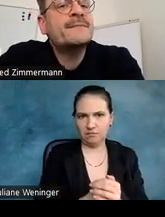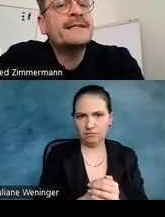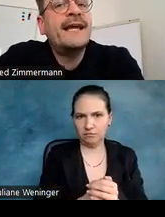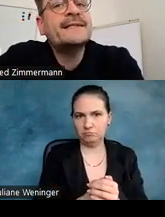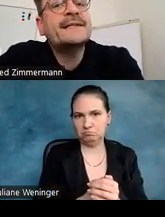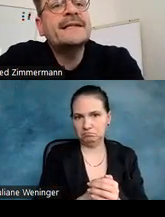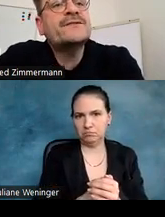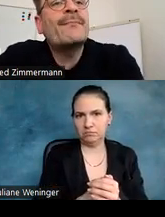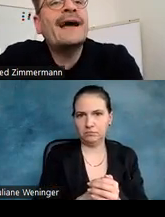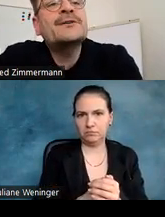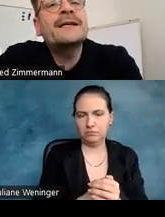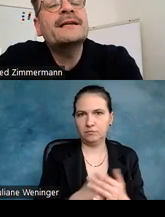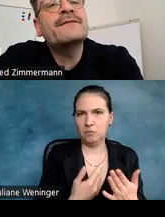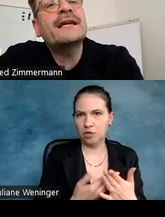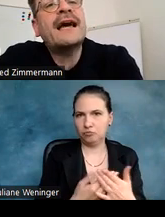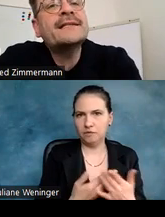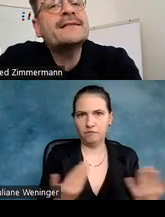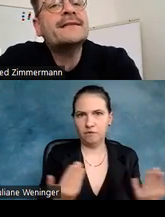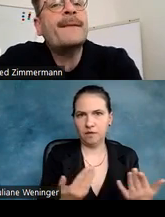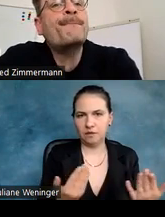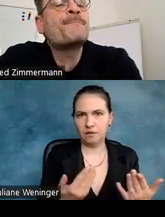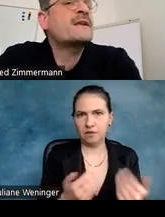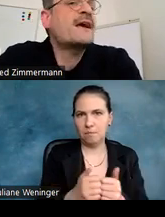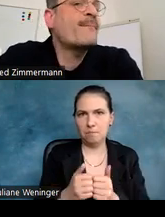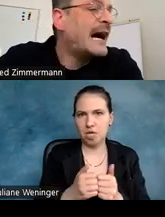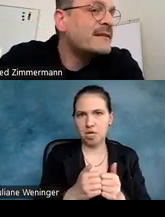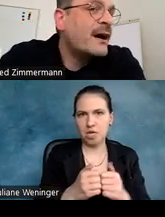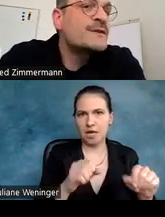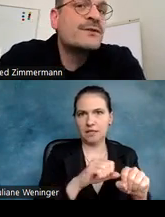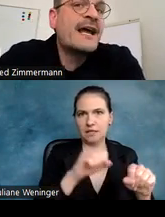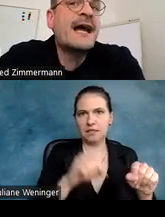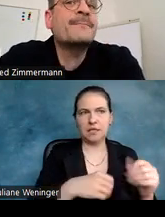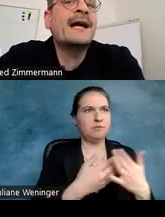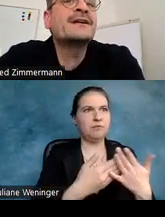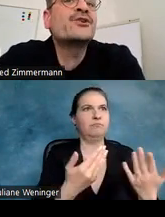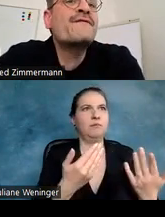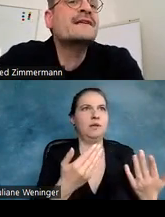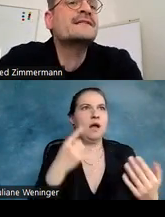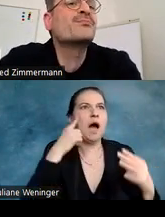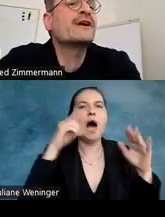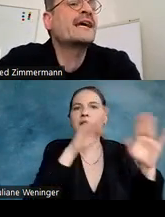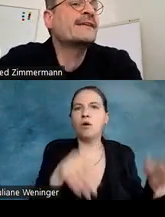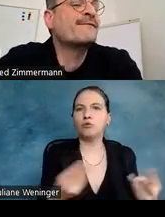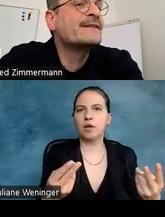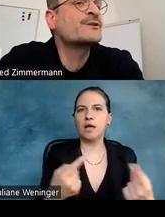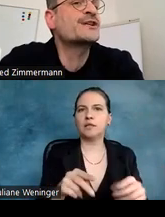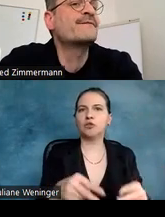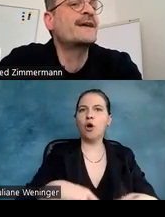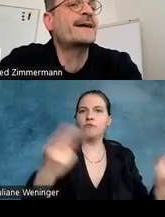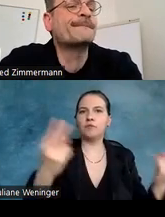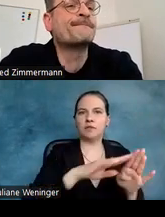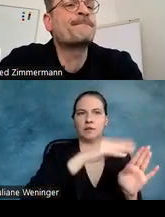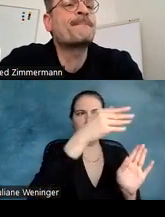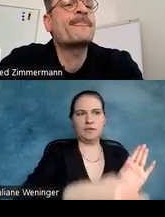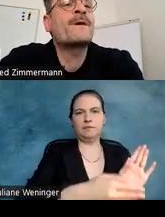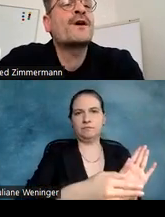Signalisationstexte sind Texte, die zum Beispiel in Wegeleitsystemen, in einem Rathaus oder in einem anderen öffentlichen Gebäude an die Wand geschrieben